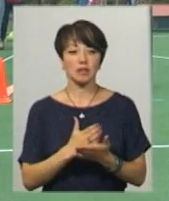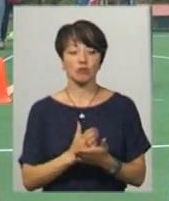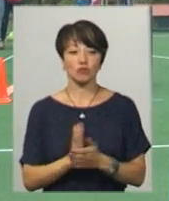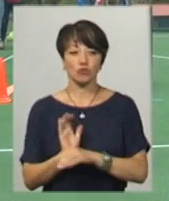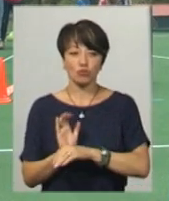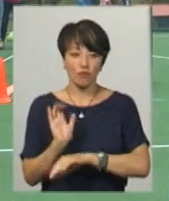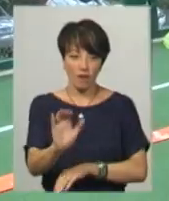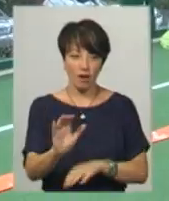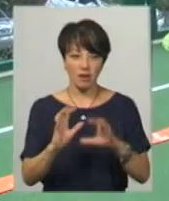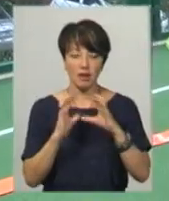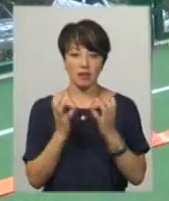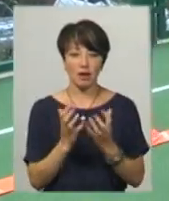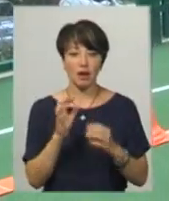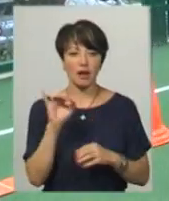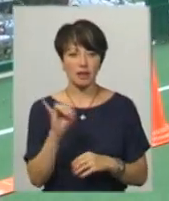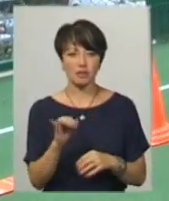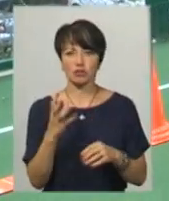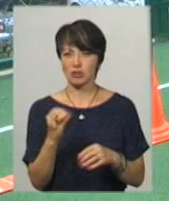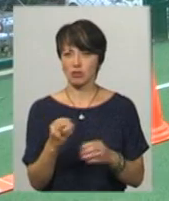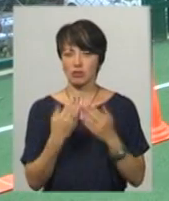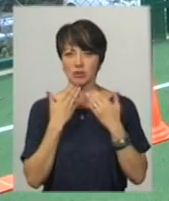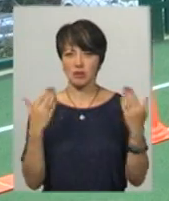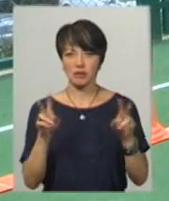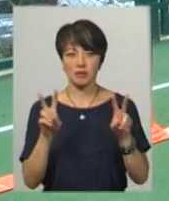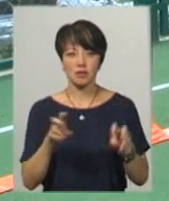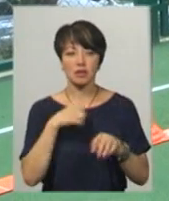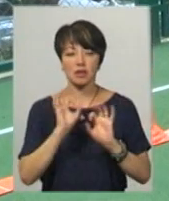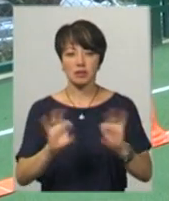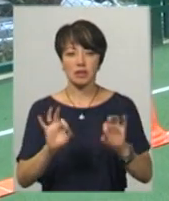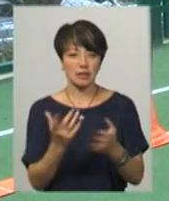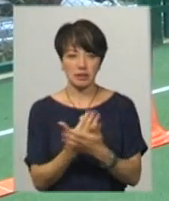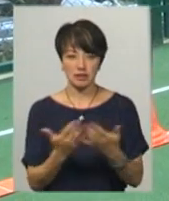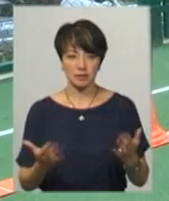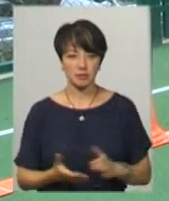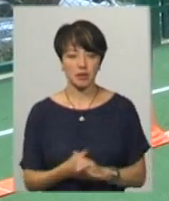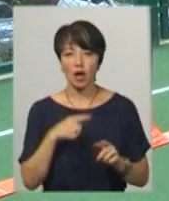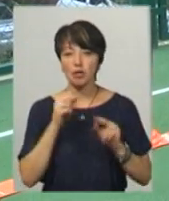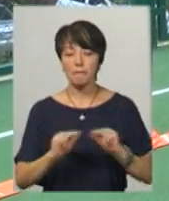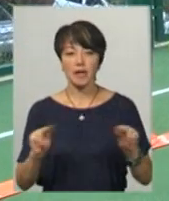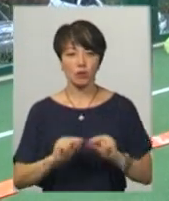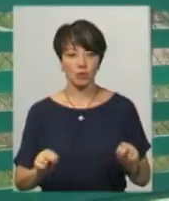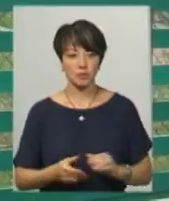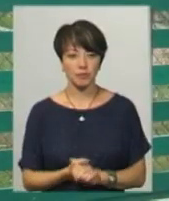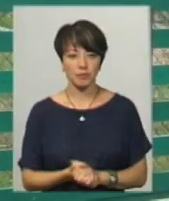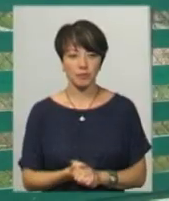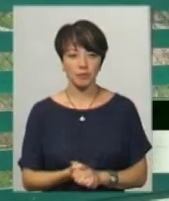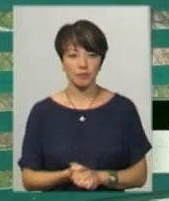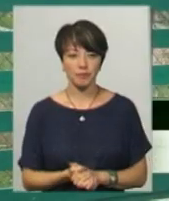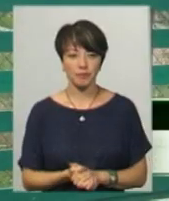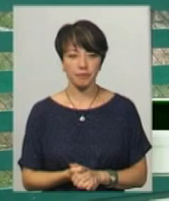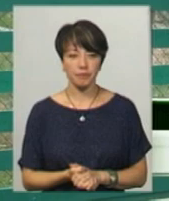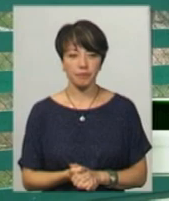штовхання ядра і вортекс. Рівень спортсменів різний. Розповідає педагог-організатор по роботі з дітьми та підлітками Лариса Місюк. Хто